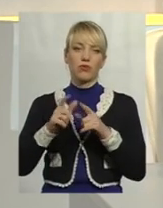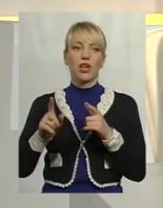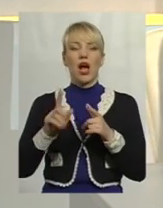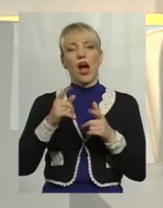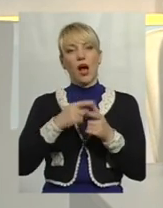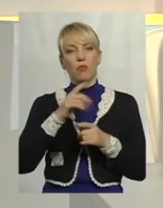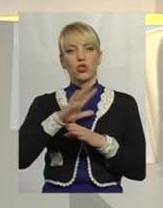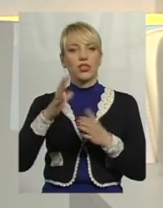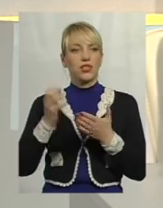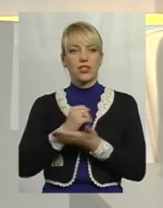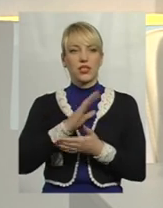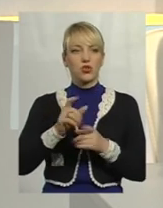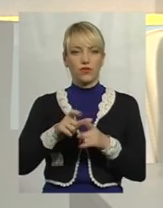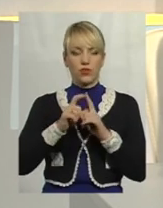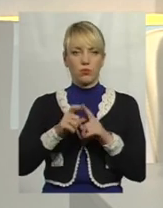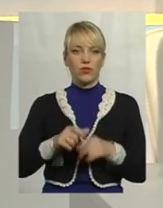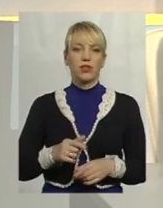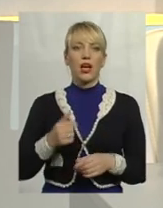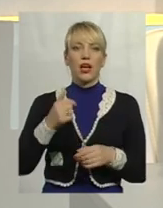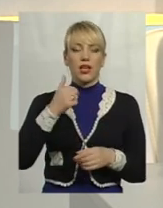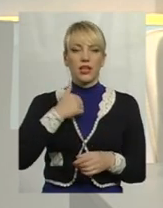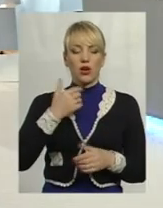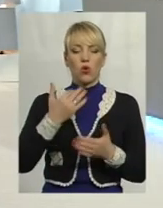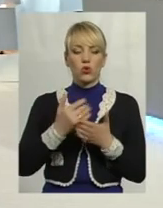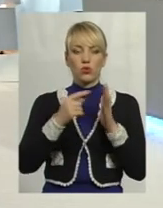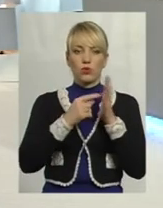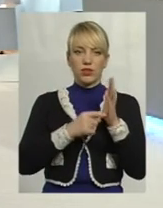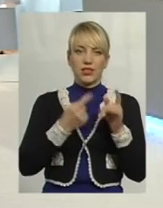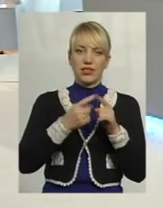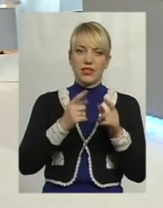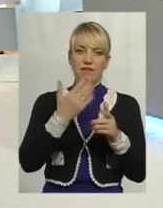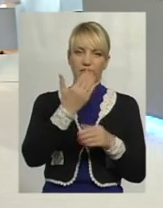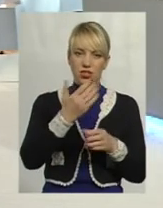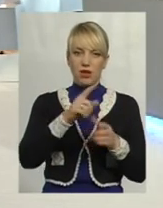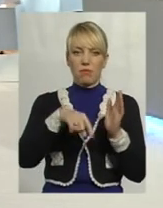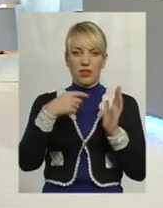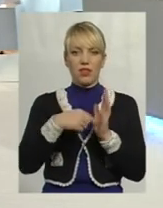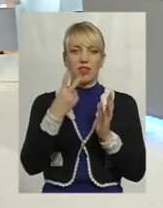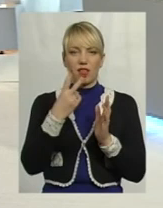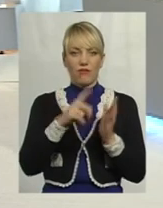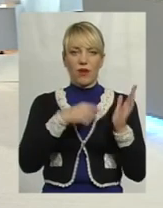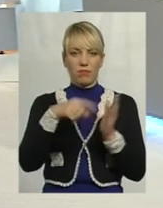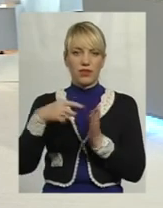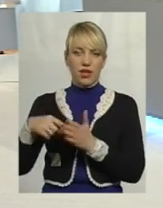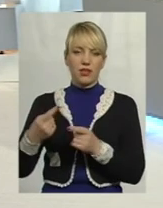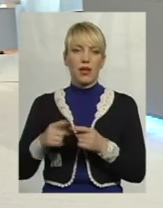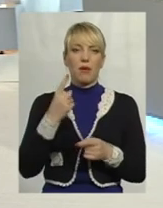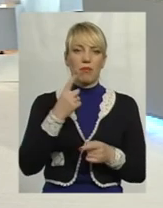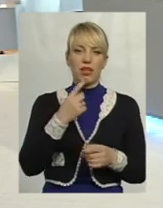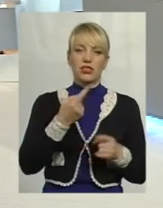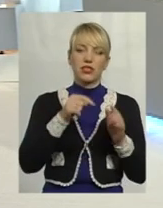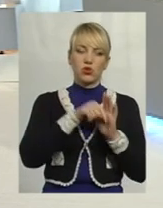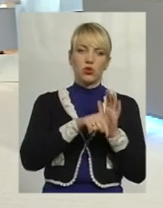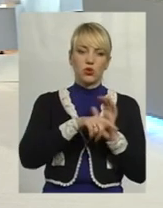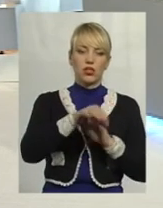знайшов їх на сайті? Хочу розділити це питання на два маленьких підпитання. Перше, воно буде стосуватися проєкту «Інкубатор», який